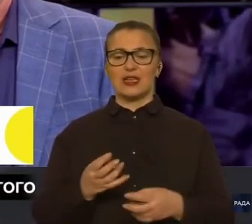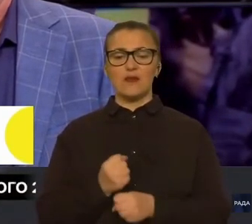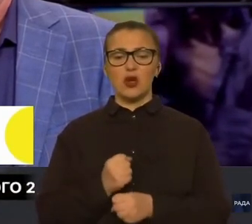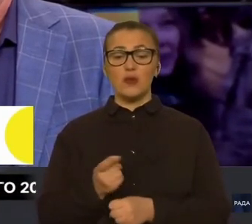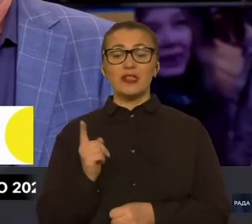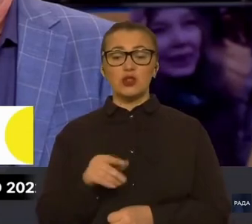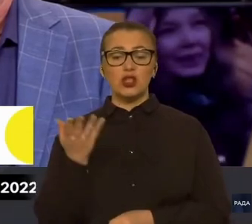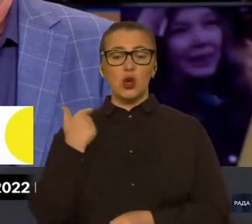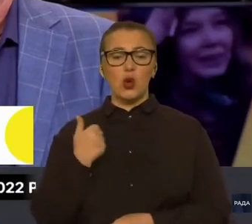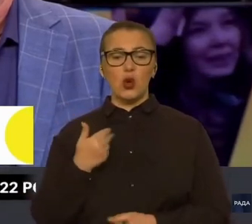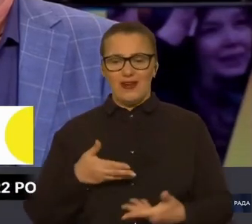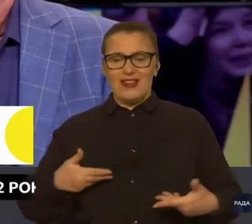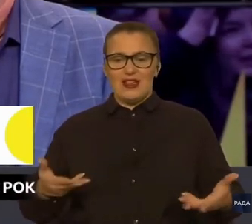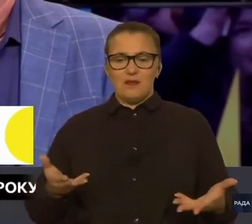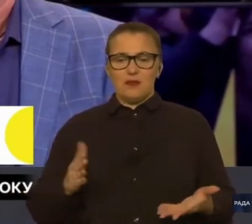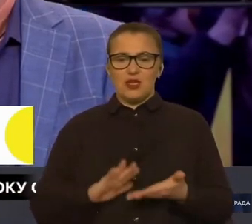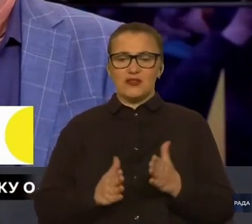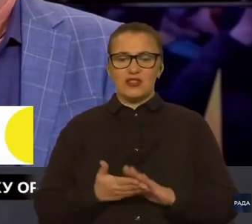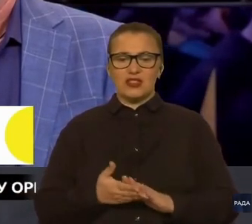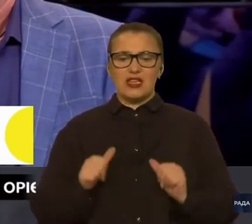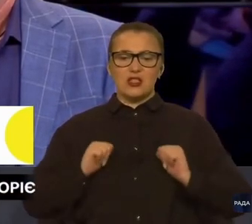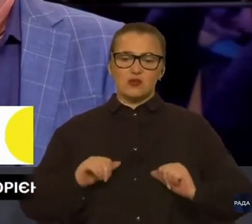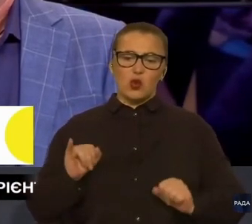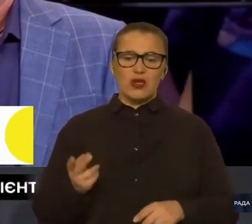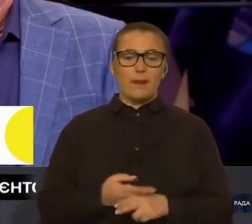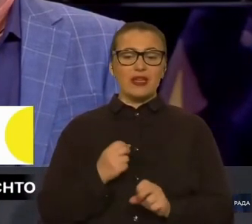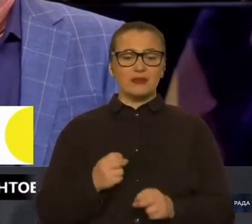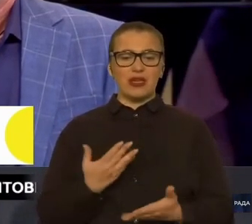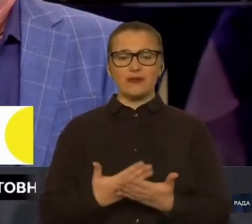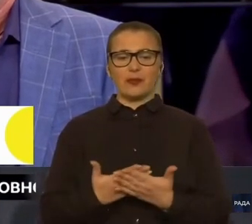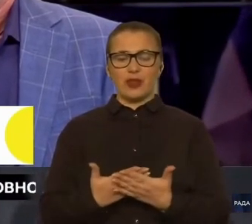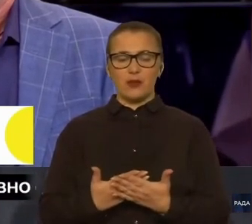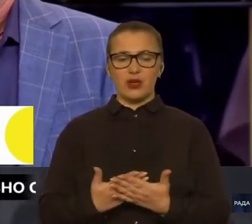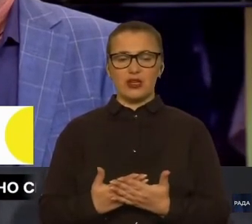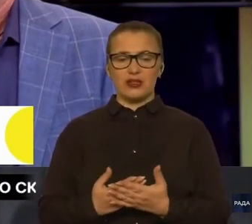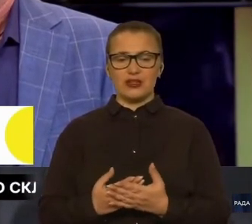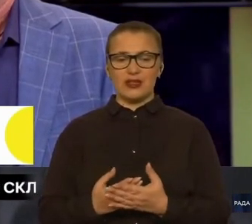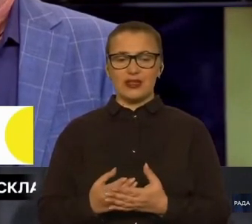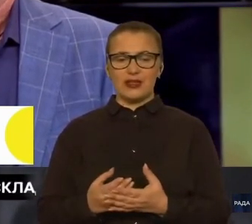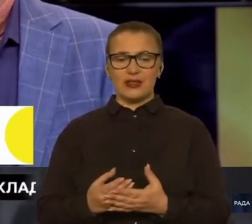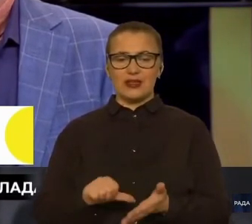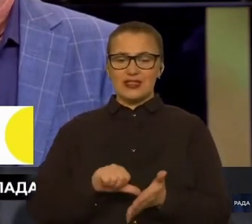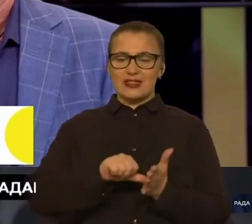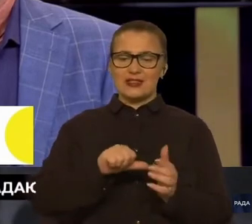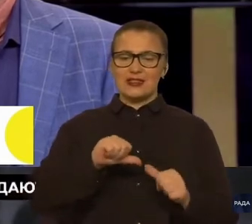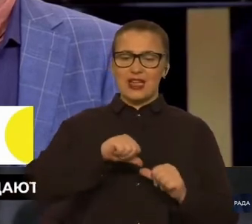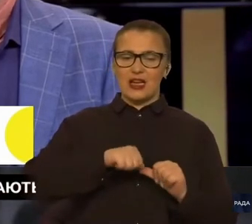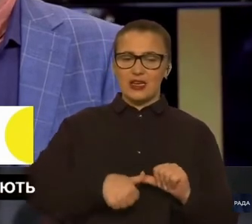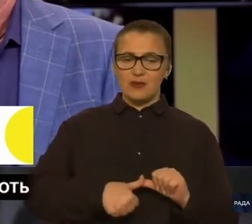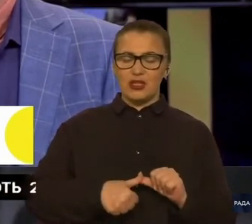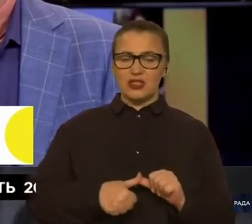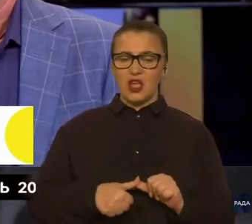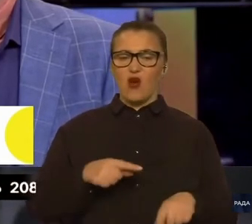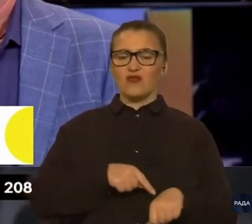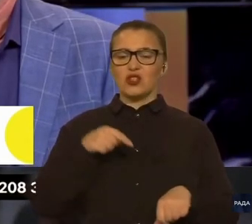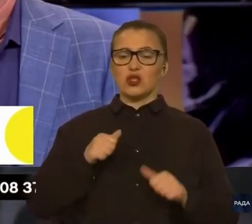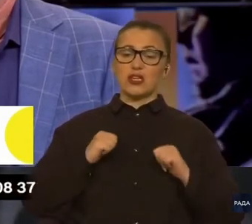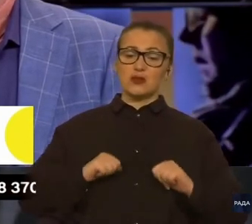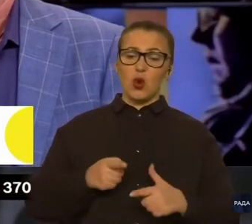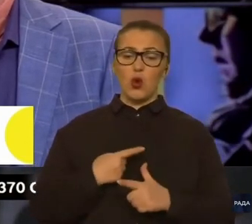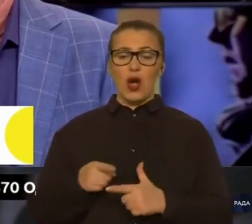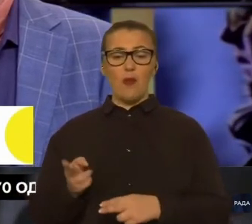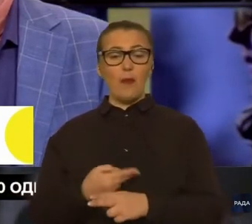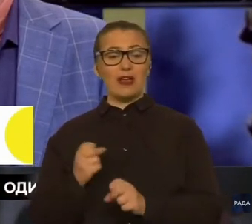коли ми в стані спокою, в стані безпеки. Наприклад, закріпити відчуття або спокою, або безпеки. Можемо зробити